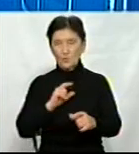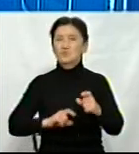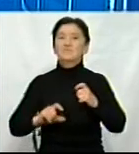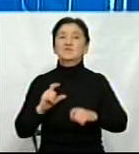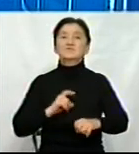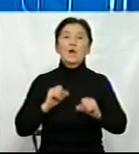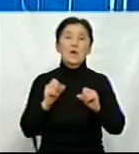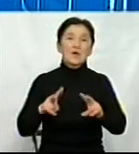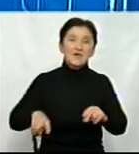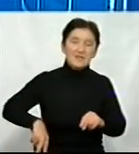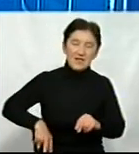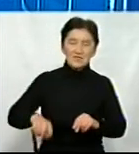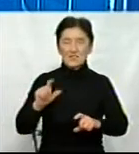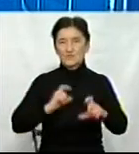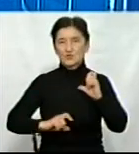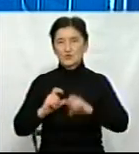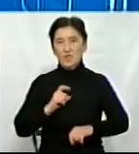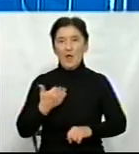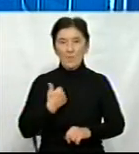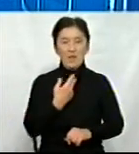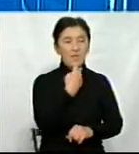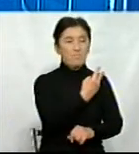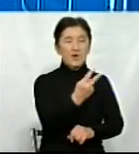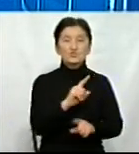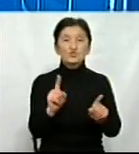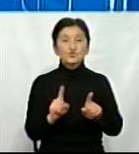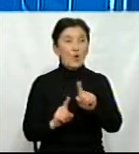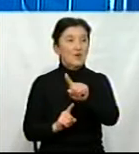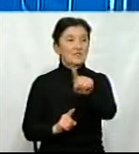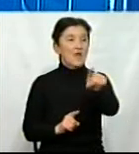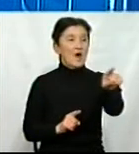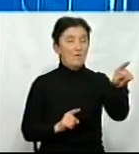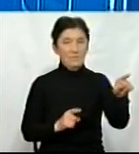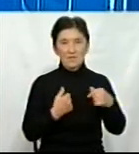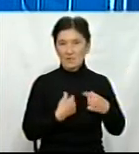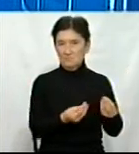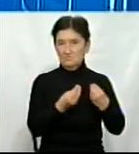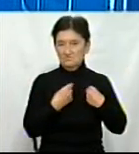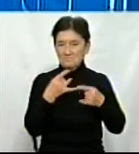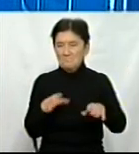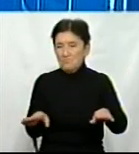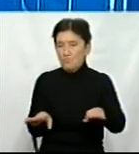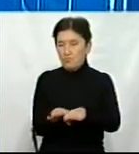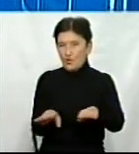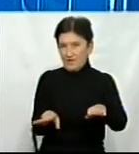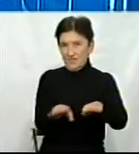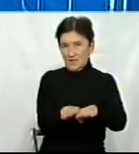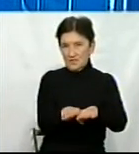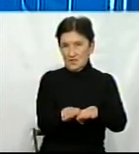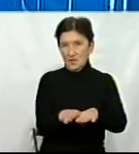вже як директор інституту. Тобто, ми бачили, що там відбувається, і нам це давало можливість порівняти наший рівень. Так от,